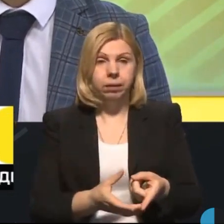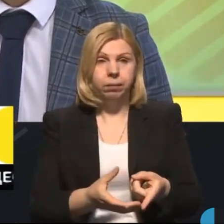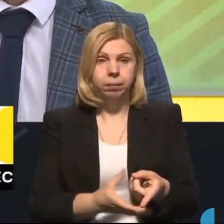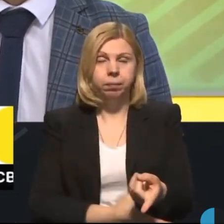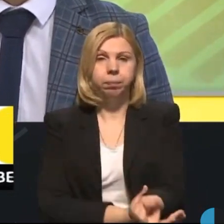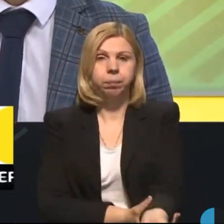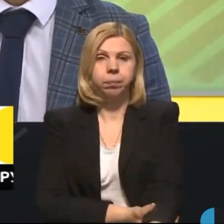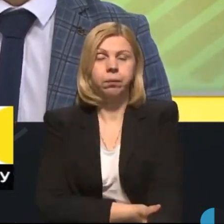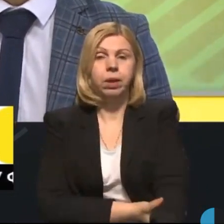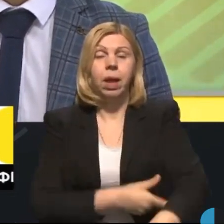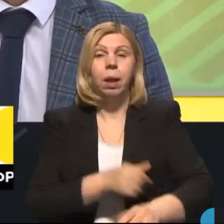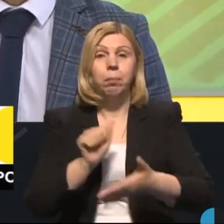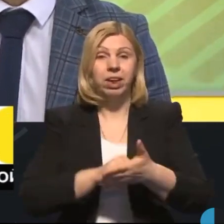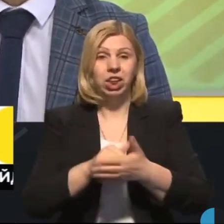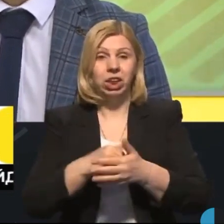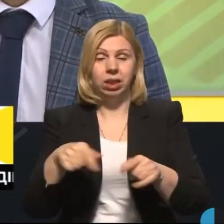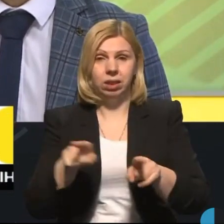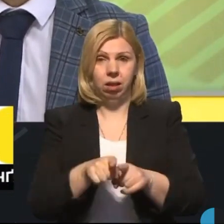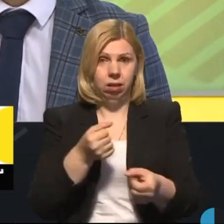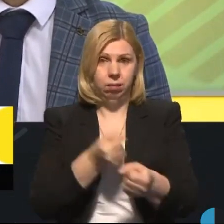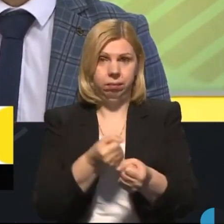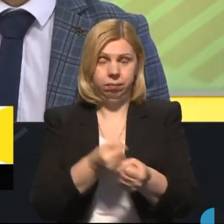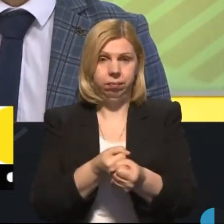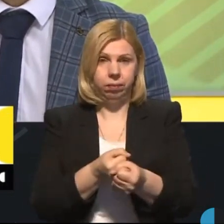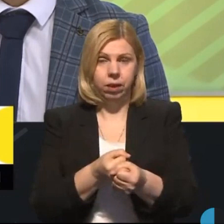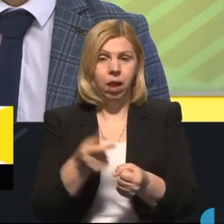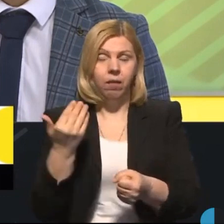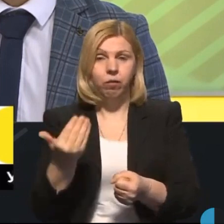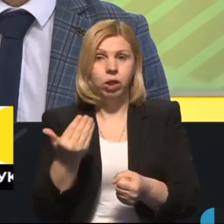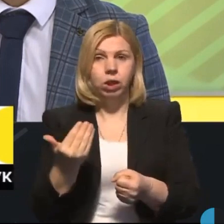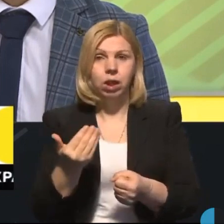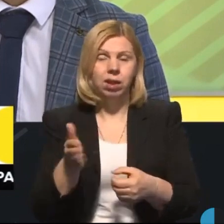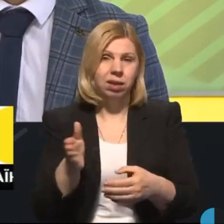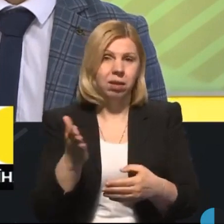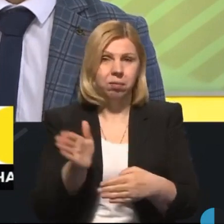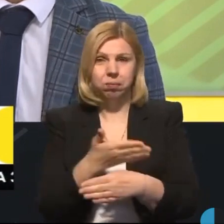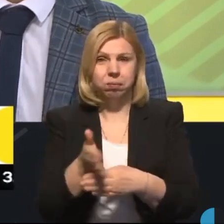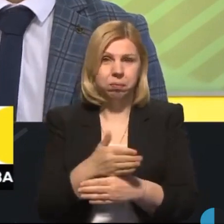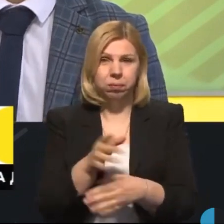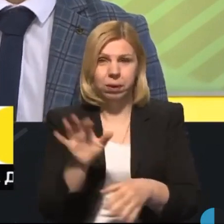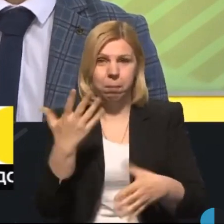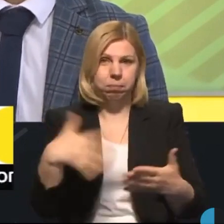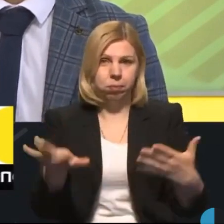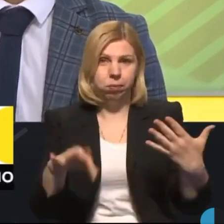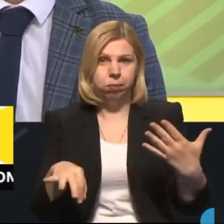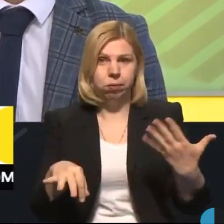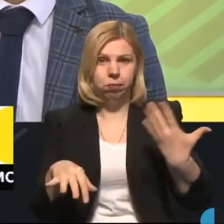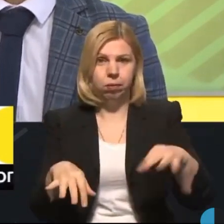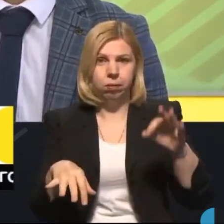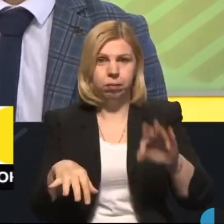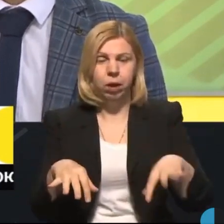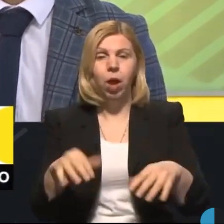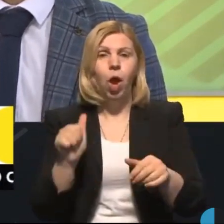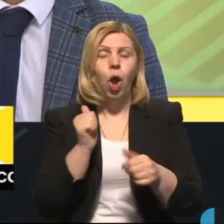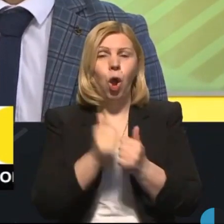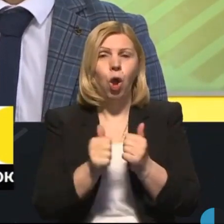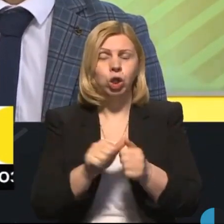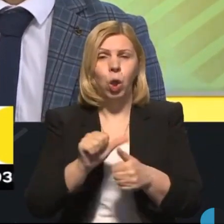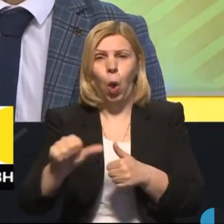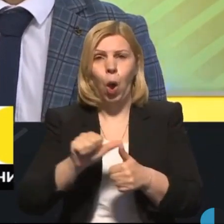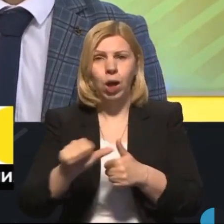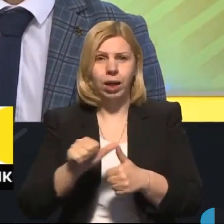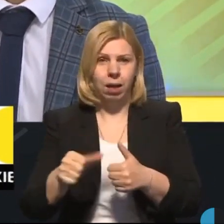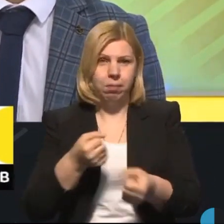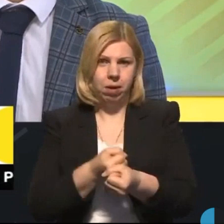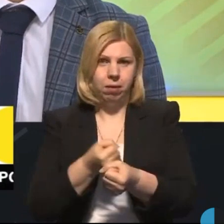Насправді, причини таких дорожньо-транспортних пригод, вони розподіляються, і в кожній окремій дорожньо